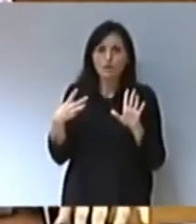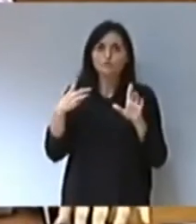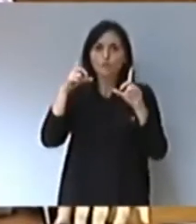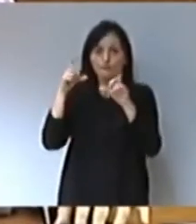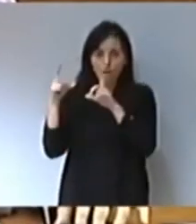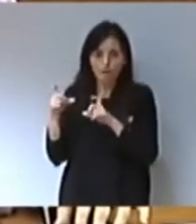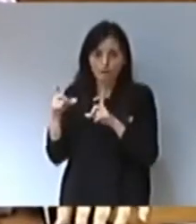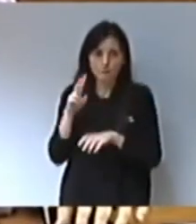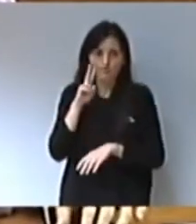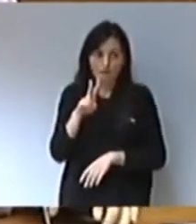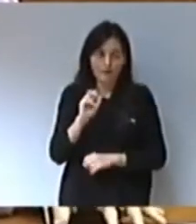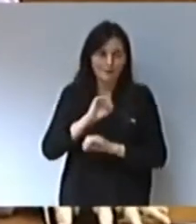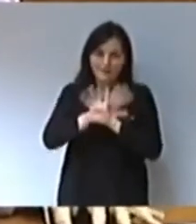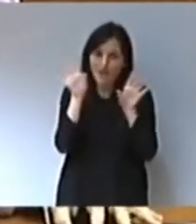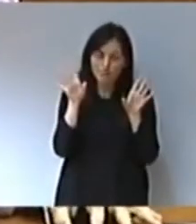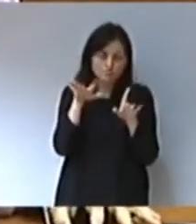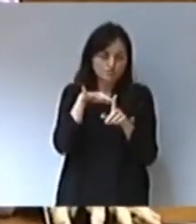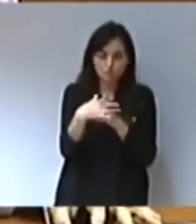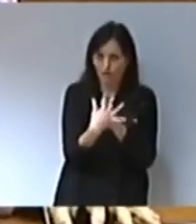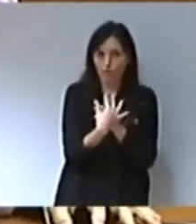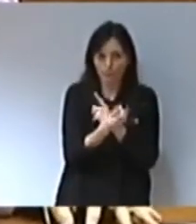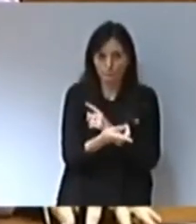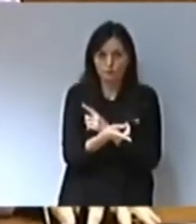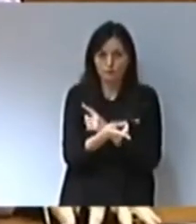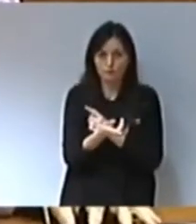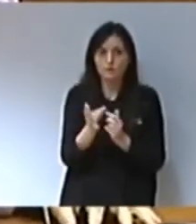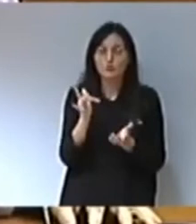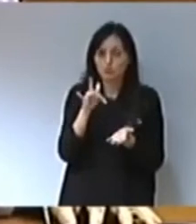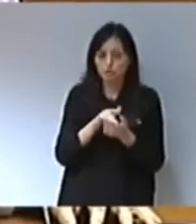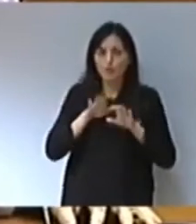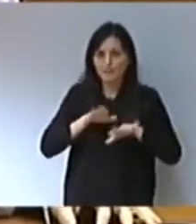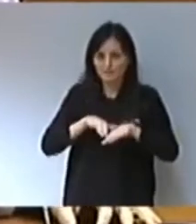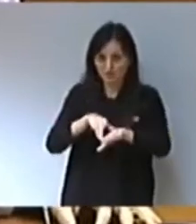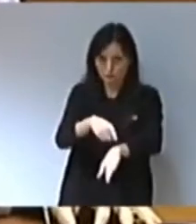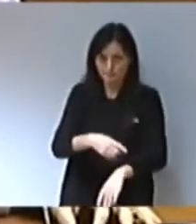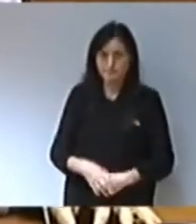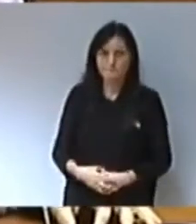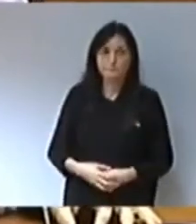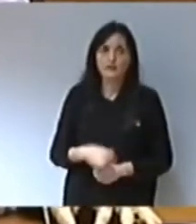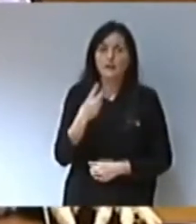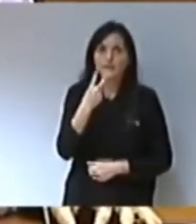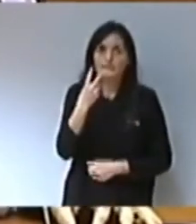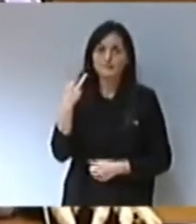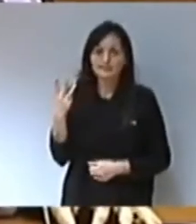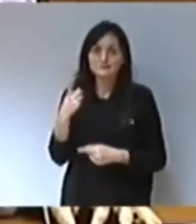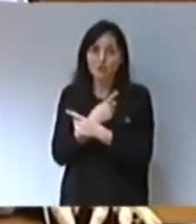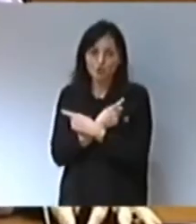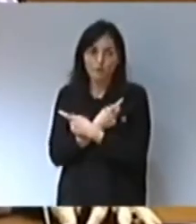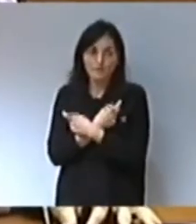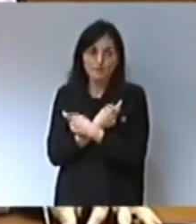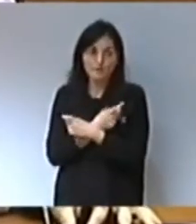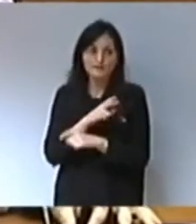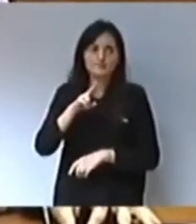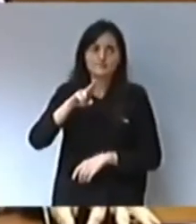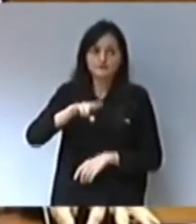que veuen clarament els fets que van ocórrer en aquesta manifestació. El 23 de novembre també